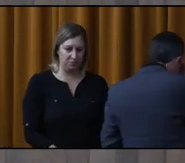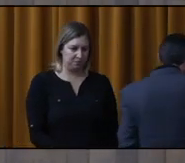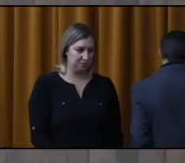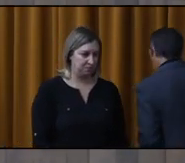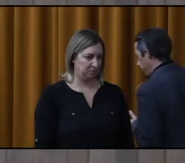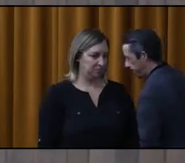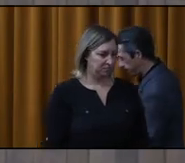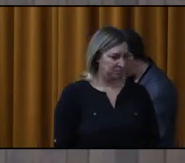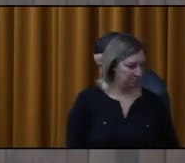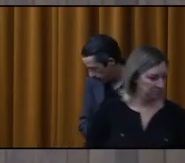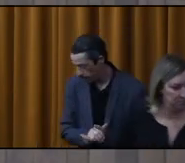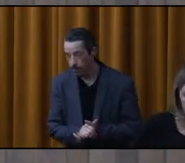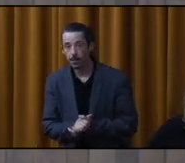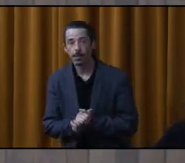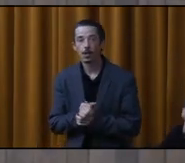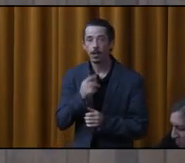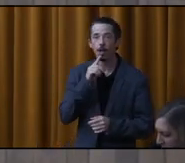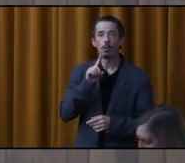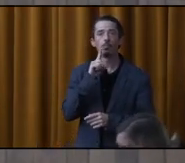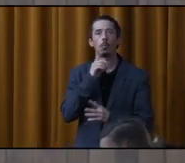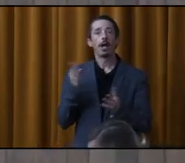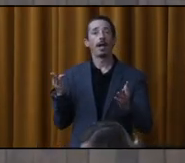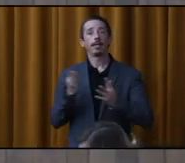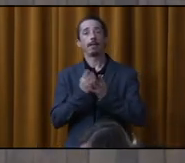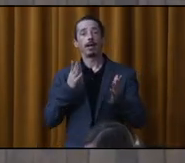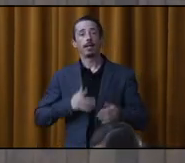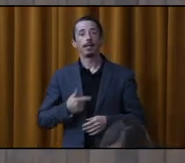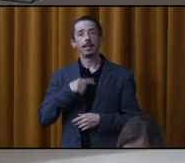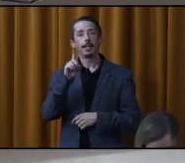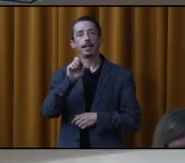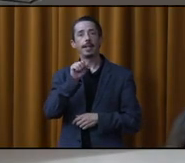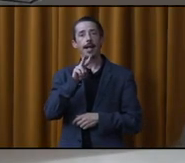notre premier intervenant va être M. Dave McGraw.